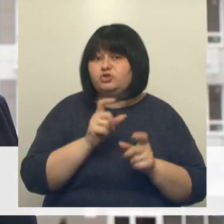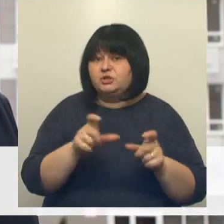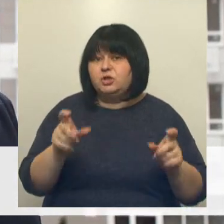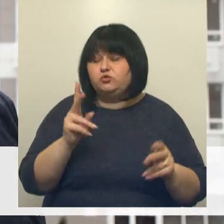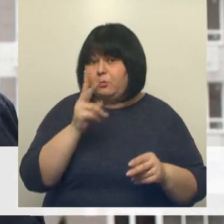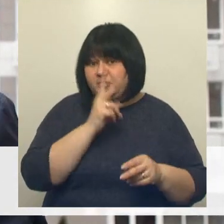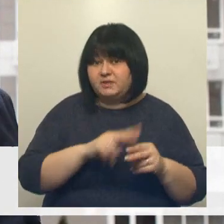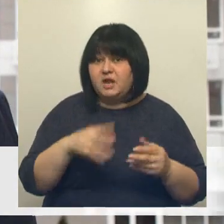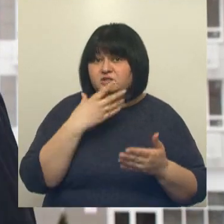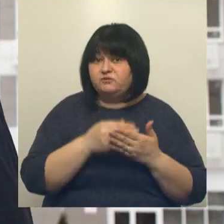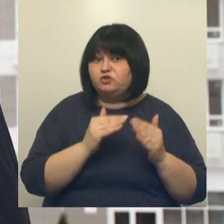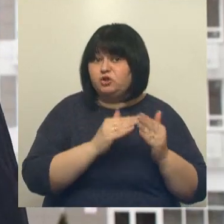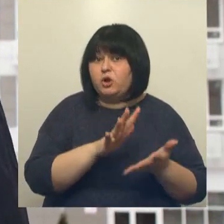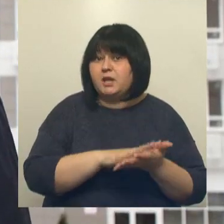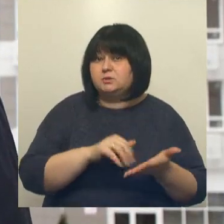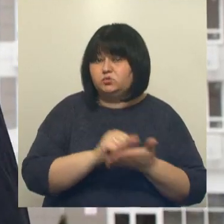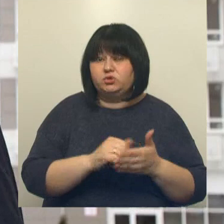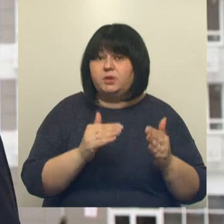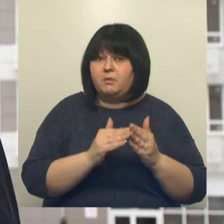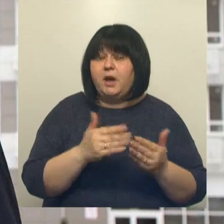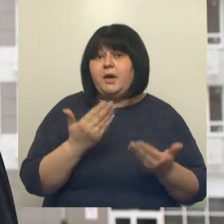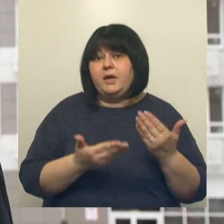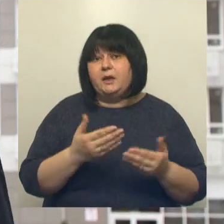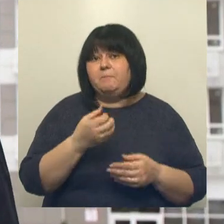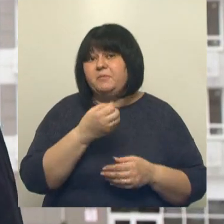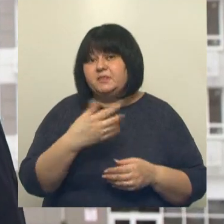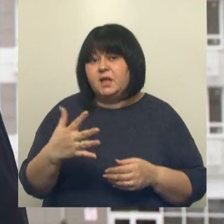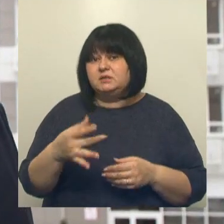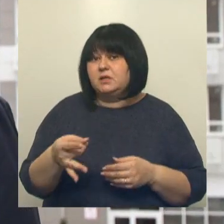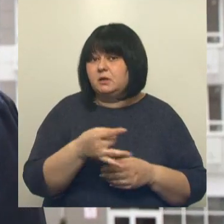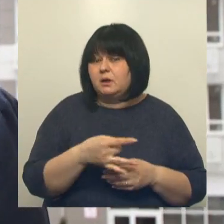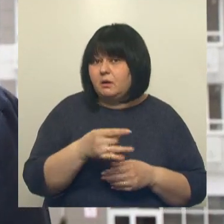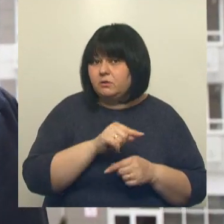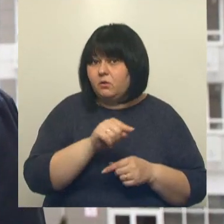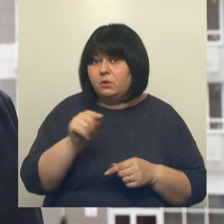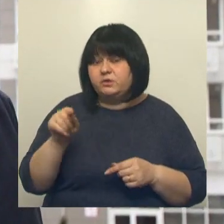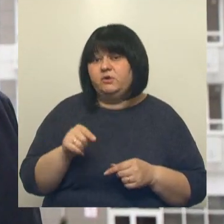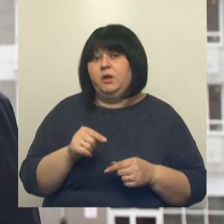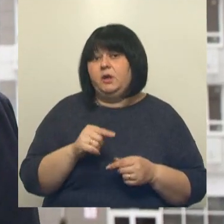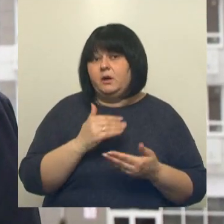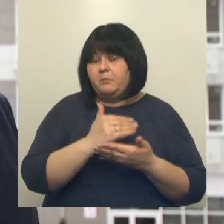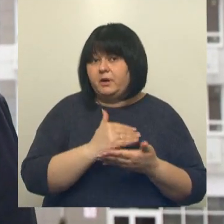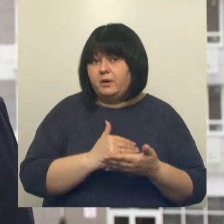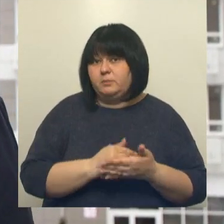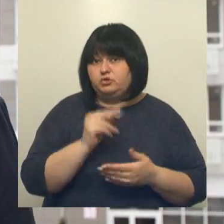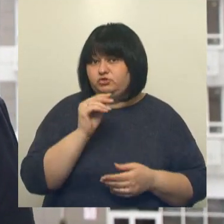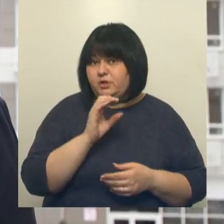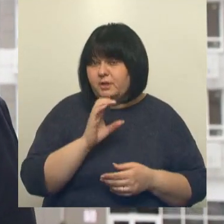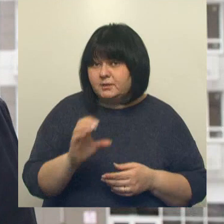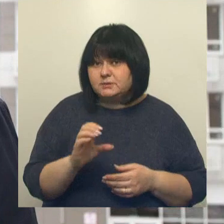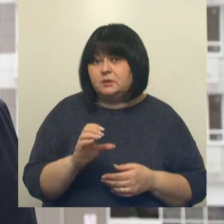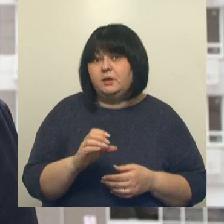потеряли свое жилье, разрушенные дома, либо у нас 15 населенных пунктов введен в режим чрезвычайной ситуации, и